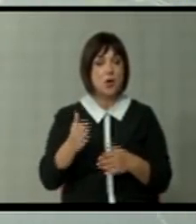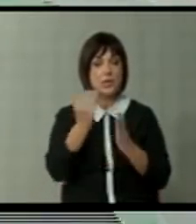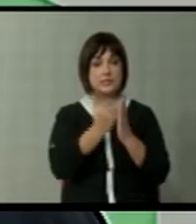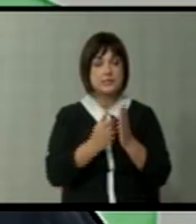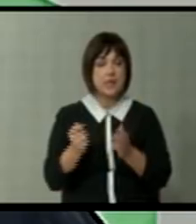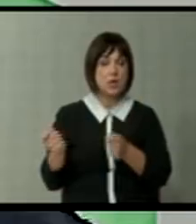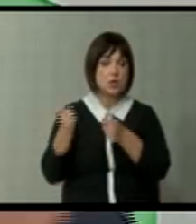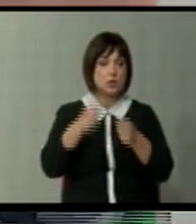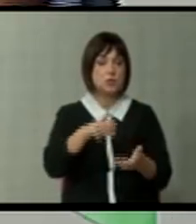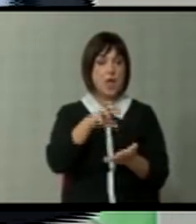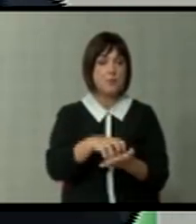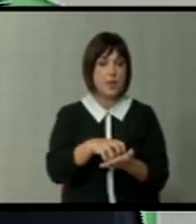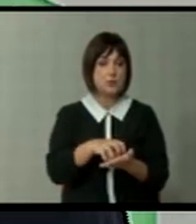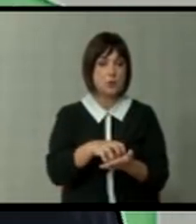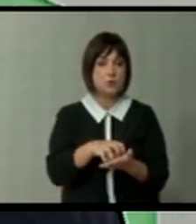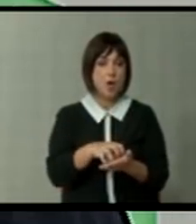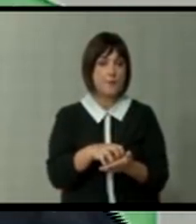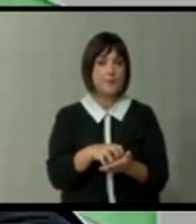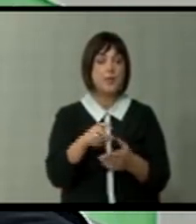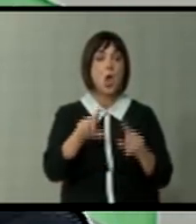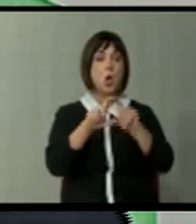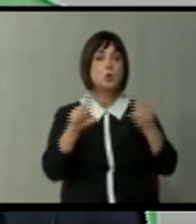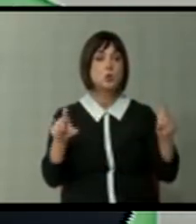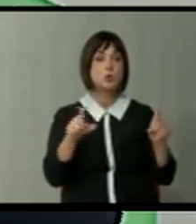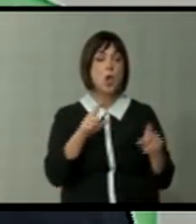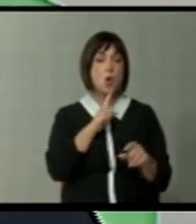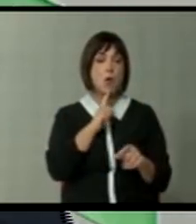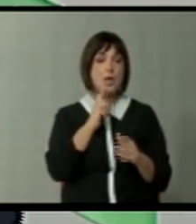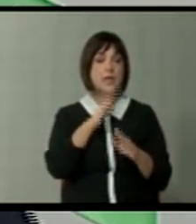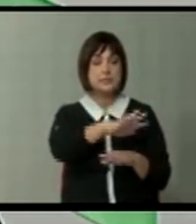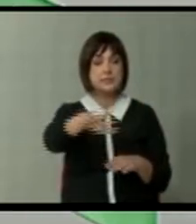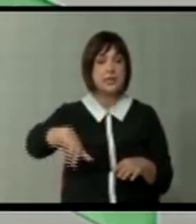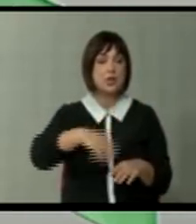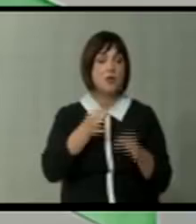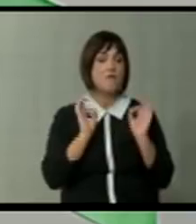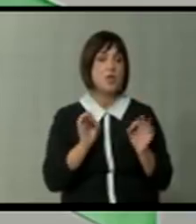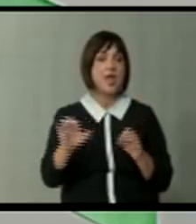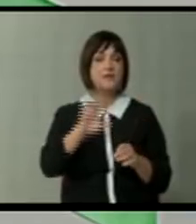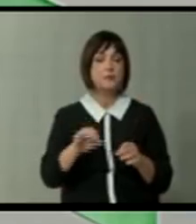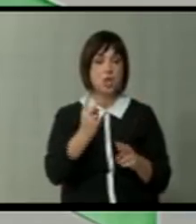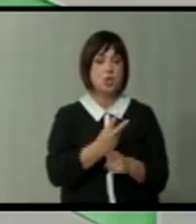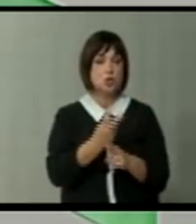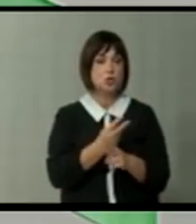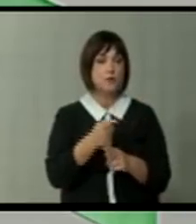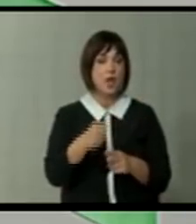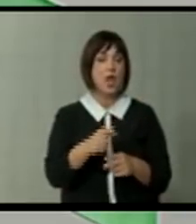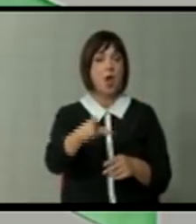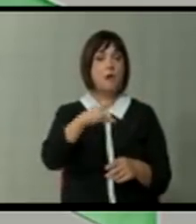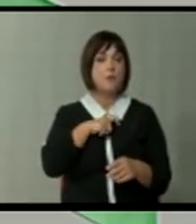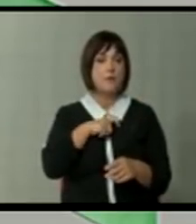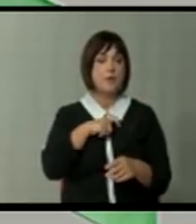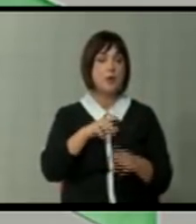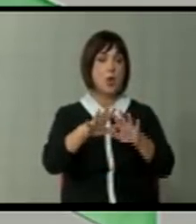носи на местото и од институцията која секаде во нормални европски држави е задолжена на тоа.